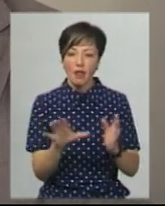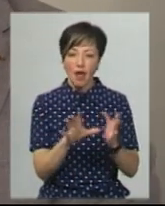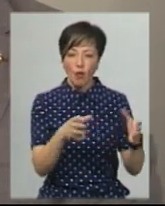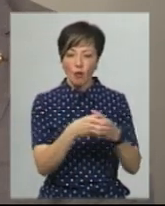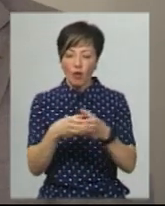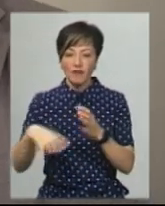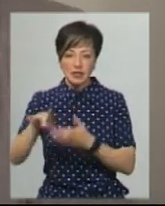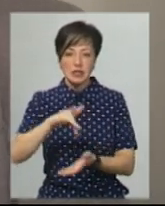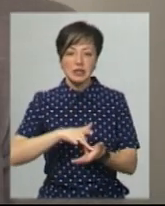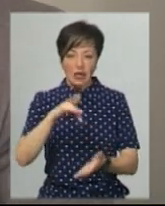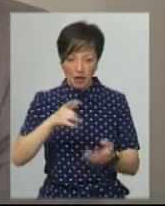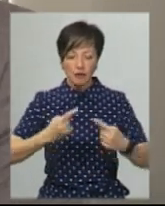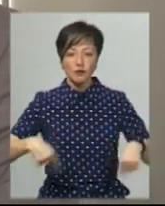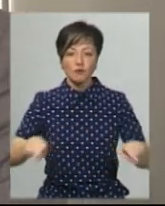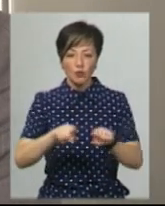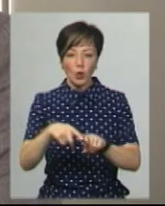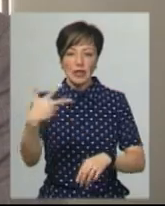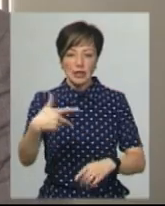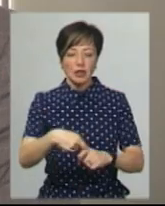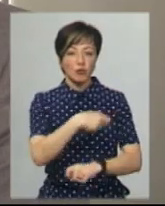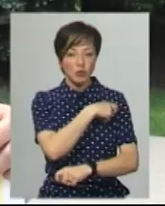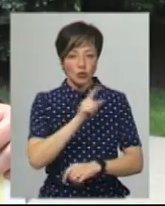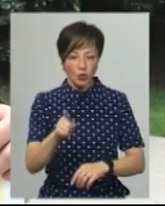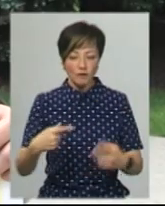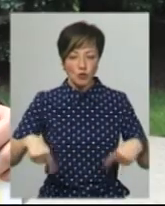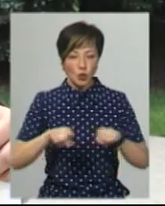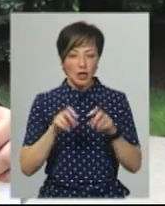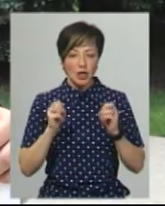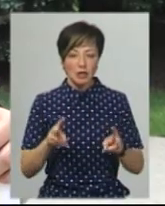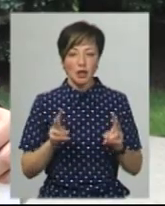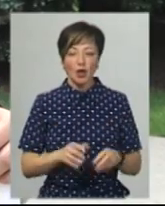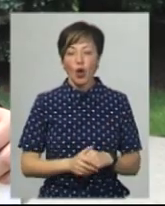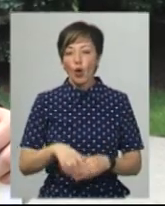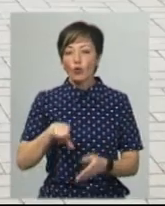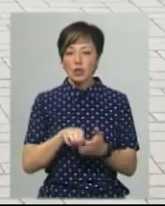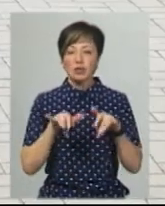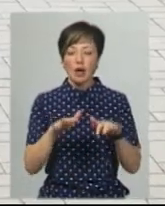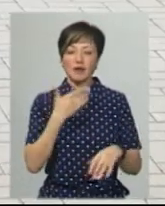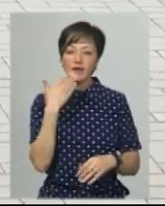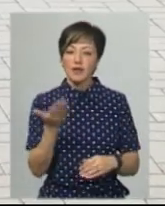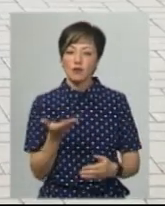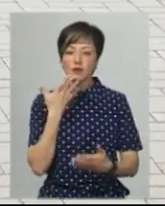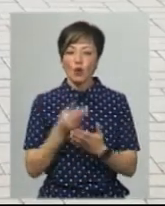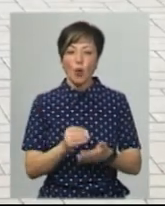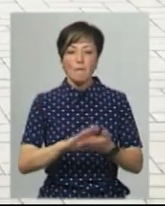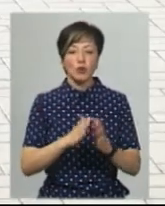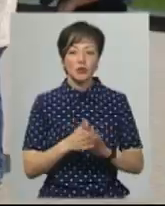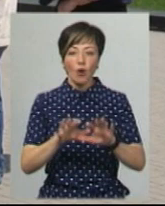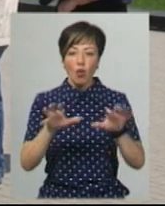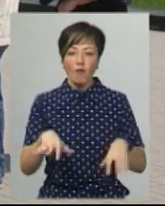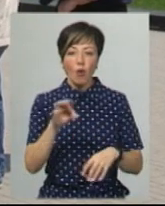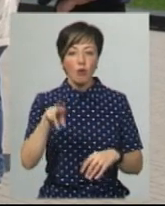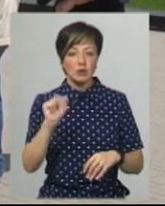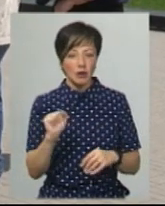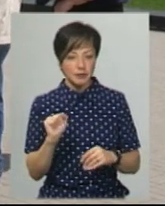центри знаходяться якраз в зоні 300-кілометров, в зоні ризик. Учасники акції висловили свою позицію голові Хмельницької ОДА